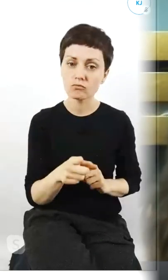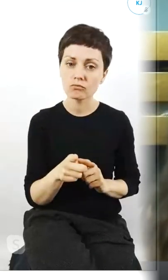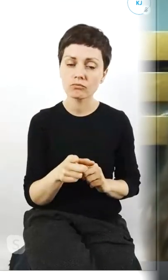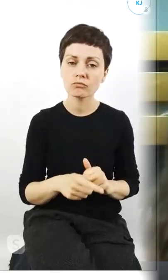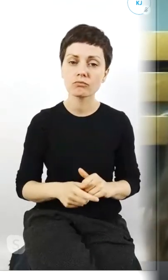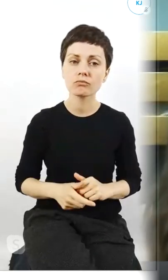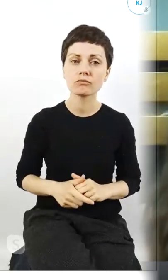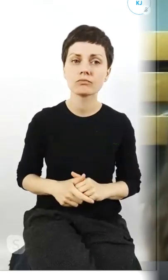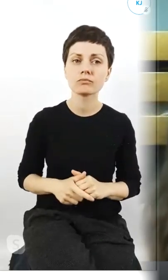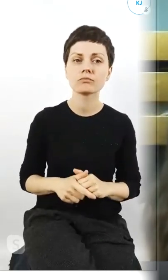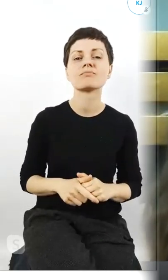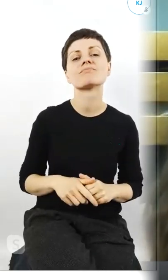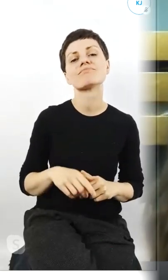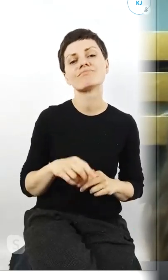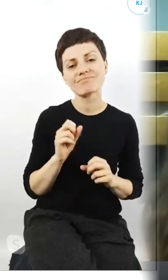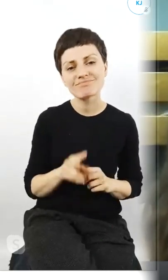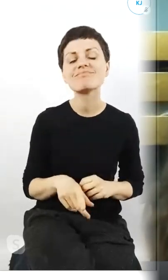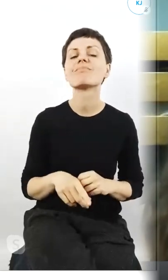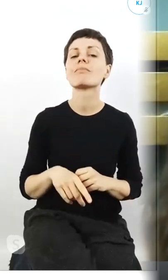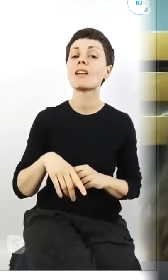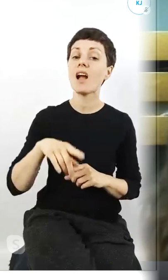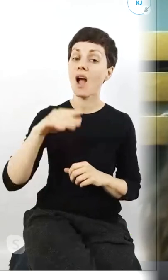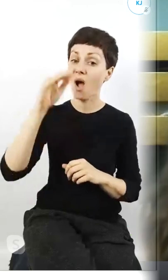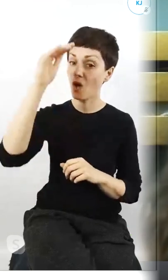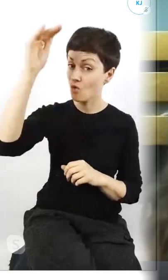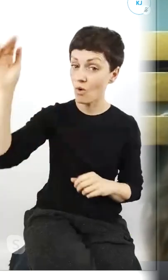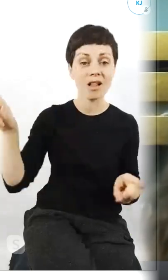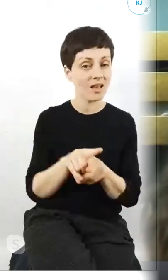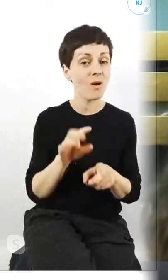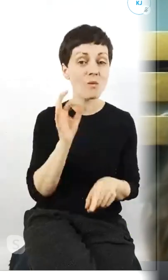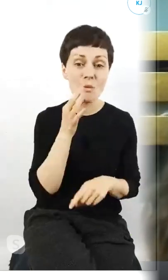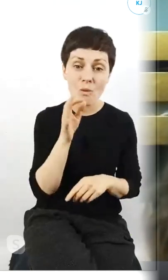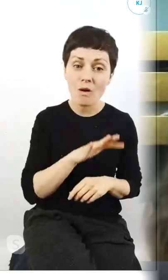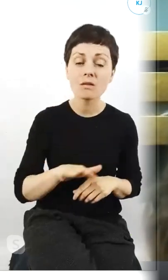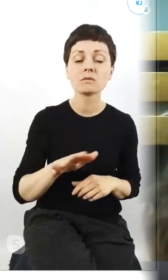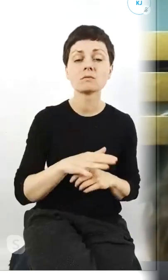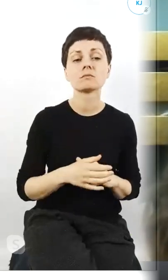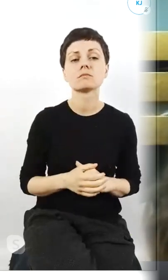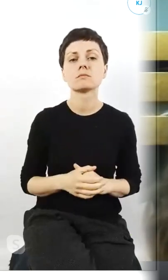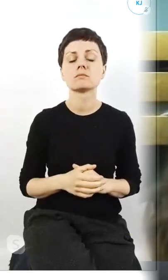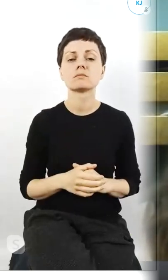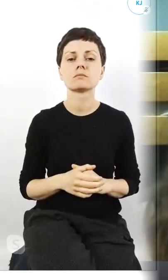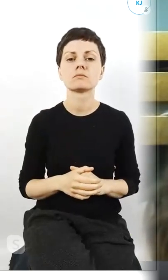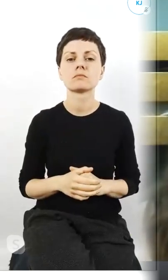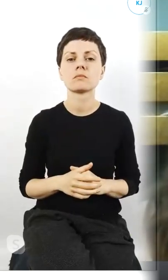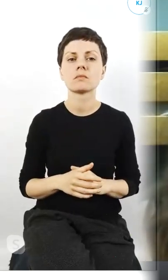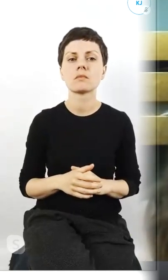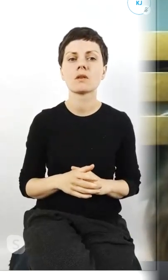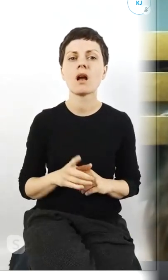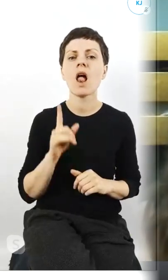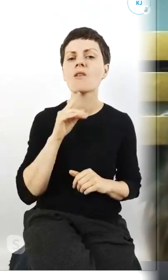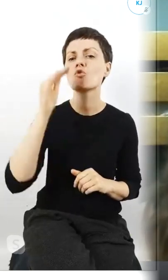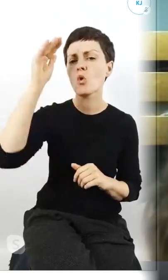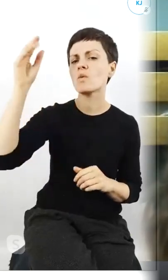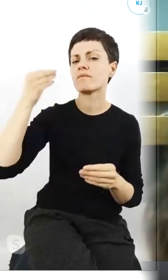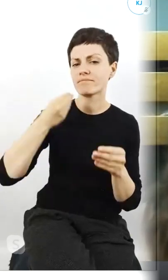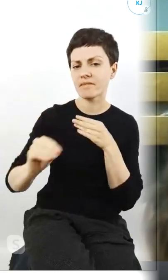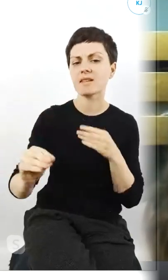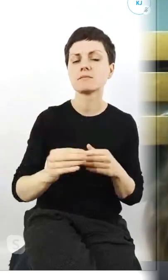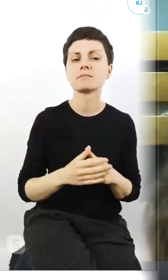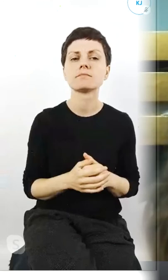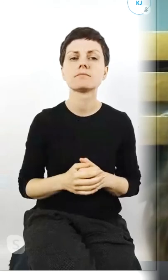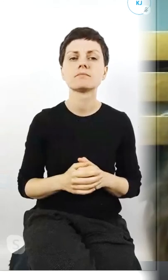zarówno wśród dorosłych jak i młodzieży chociaż wśród dorosłych jest ich więcej szczególnie wśród